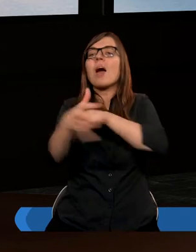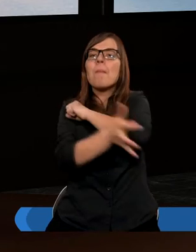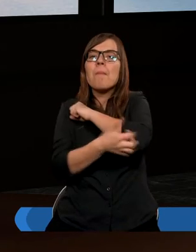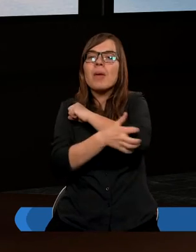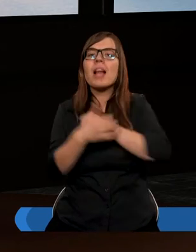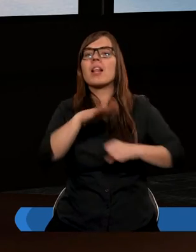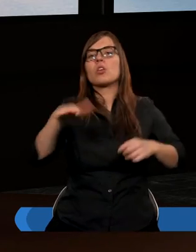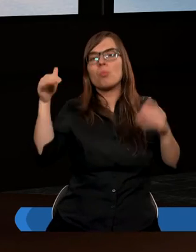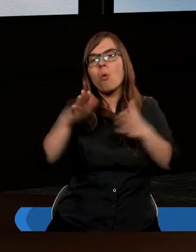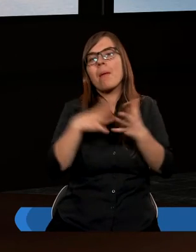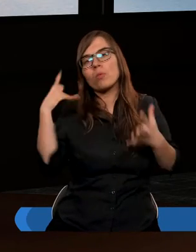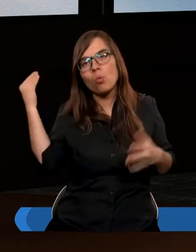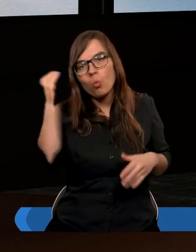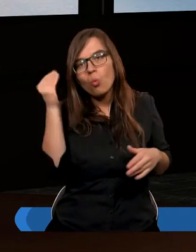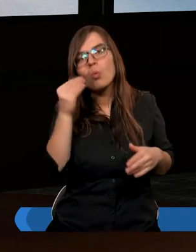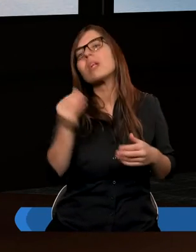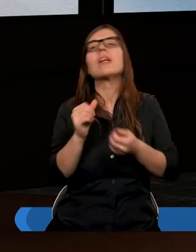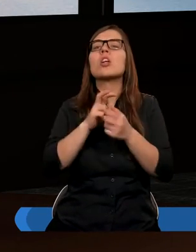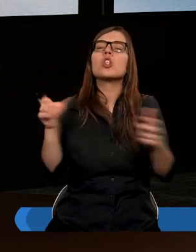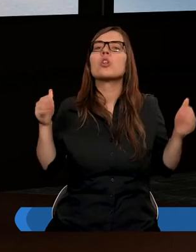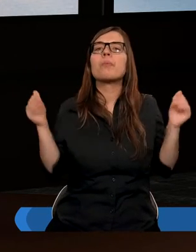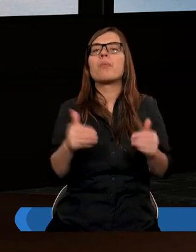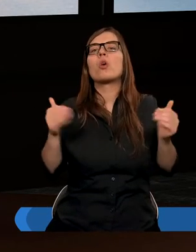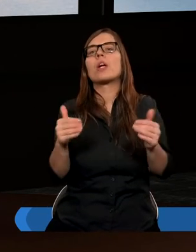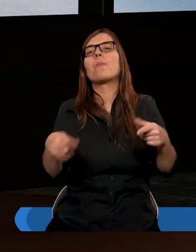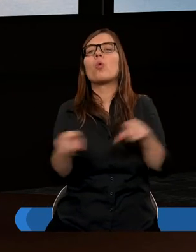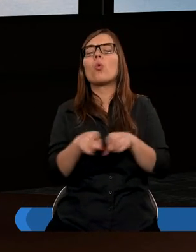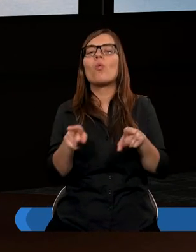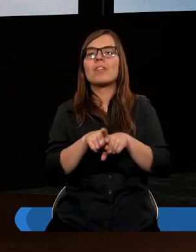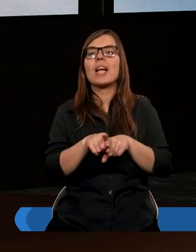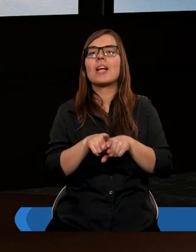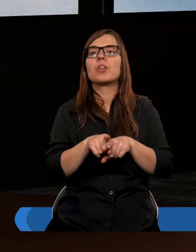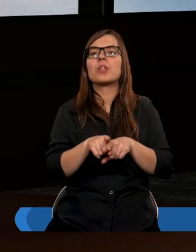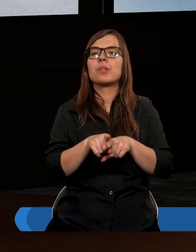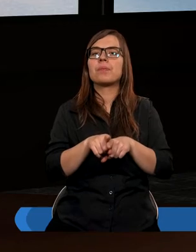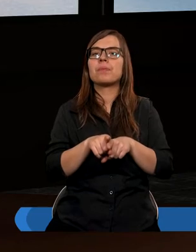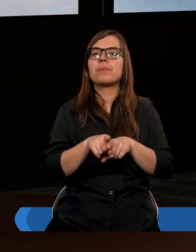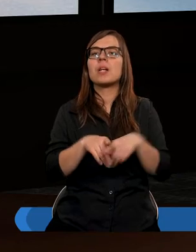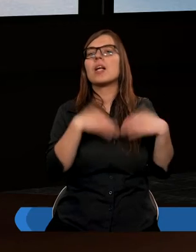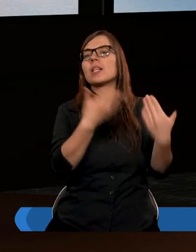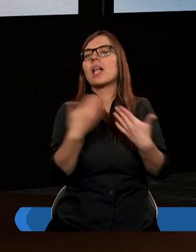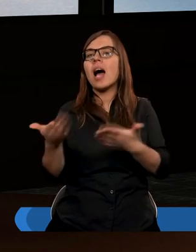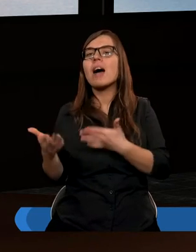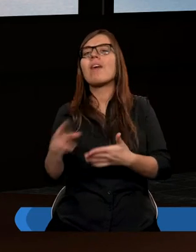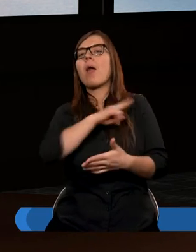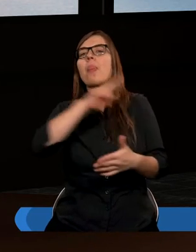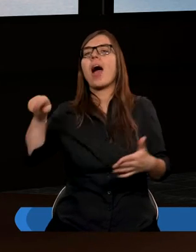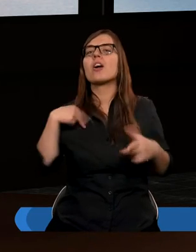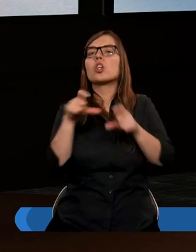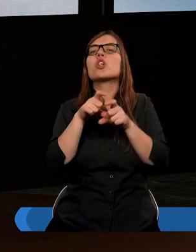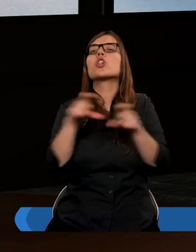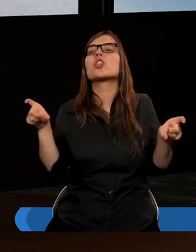dzieci mogły się uczyć. Czy możemy również dawać nasz czas